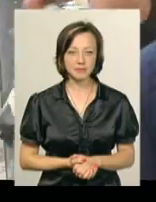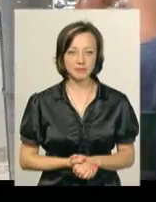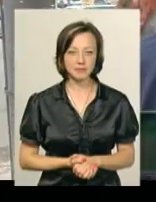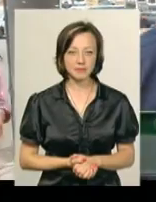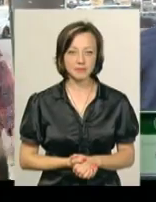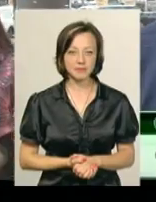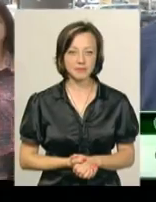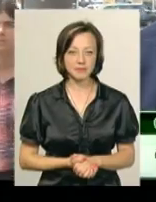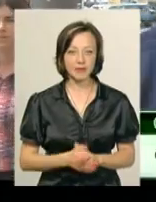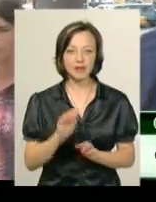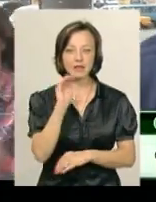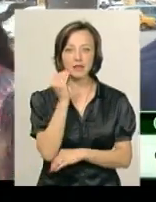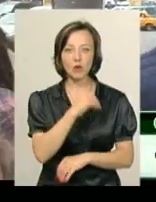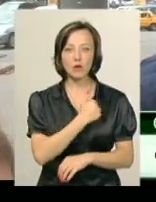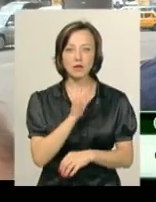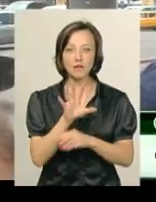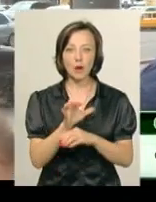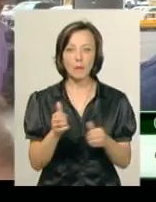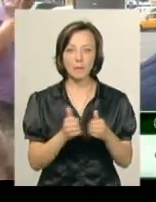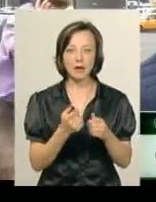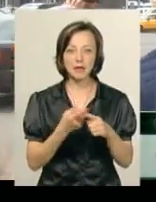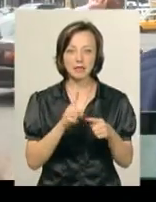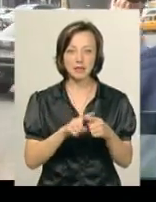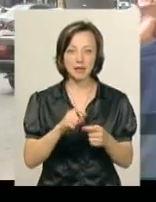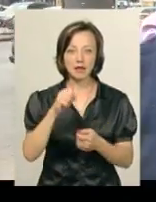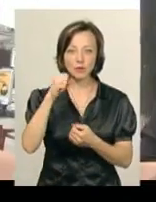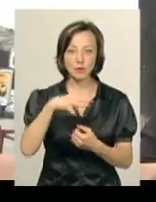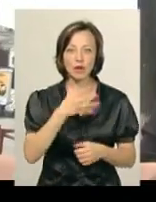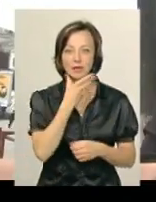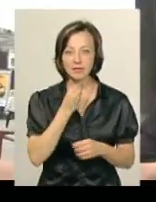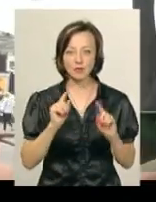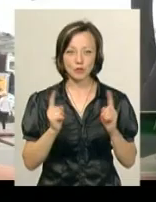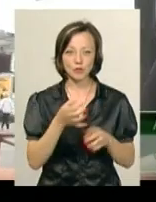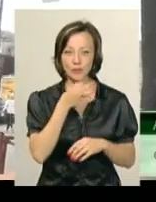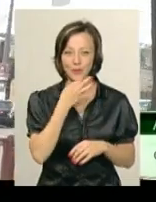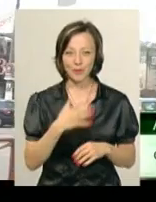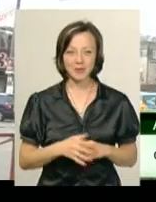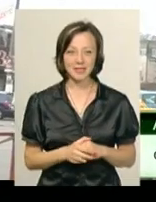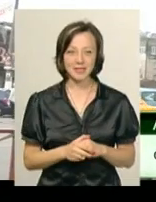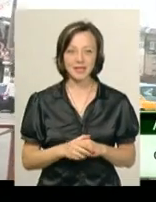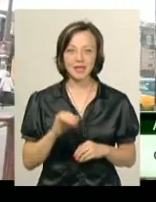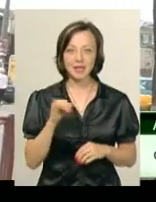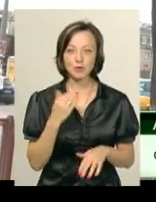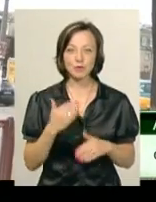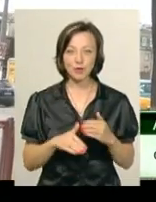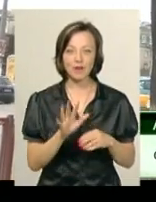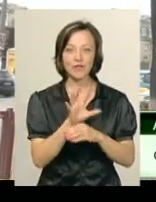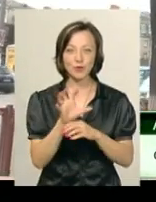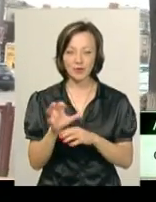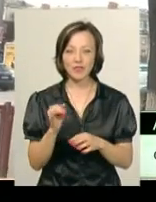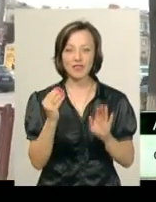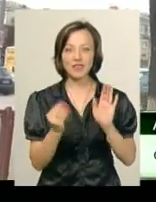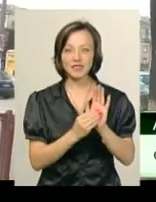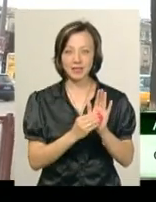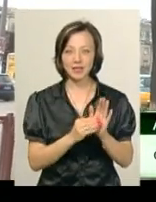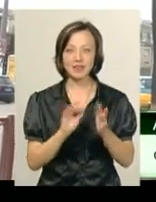Дитину хочеться сфотографувати біля цих зонтиків, ну, красиво. Дуже подобається, і вже фотографуємося, вже